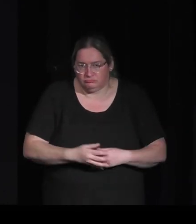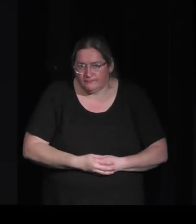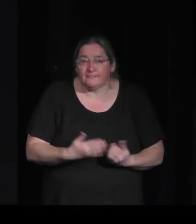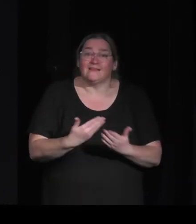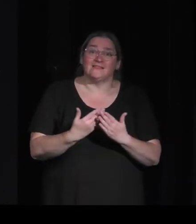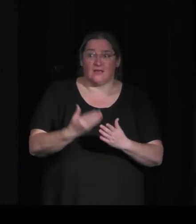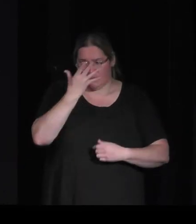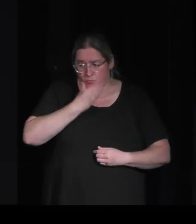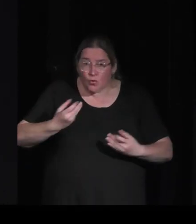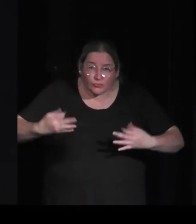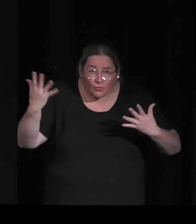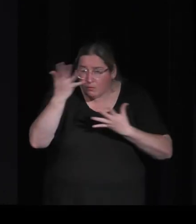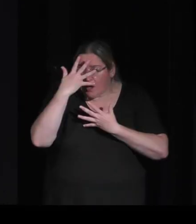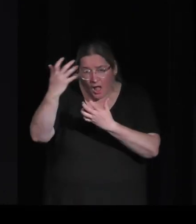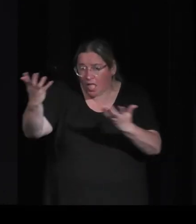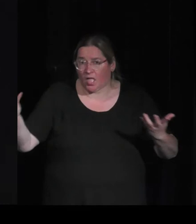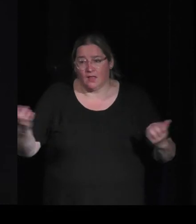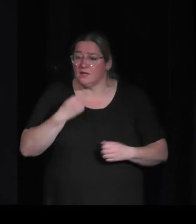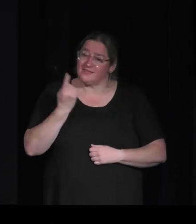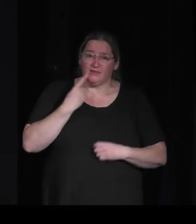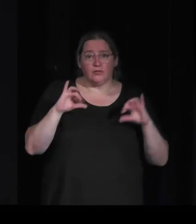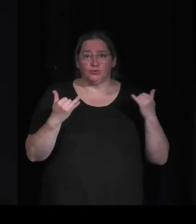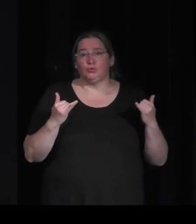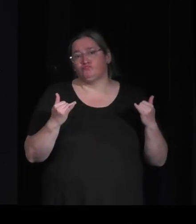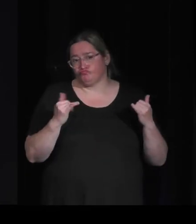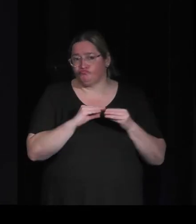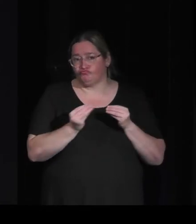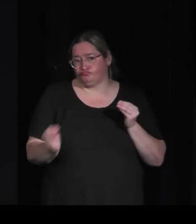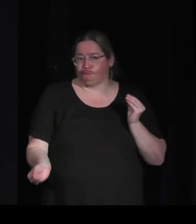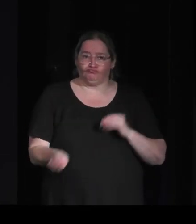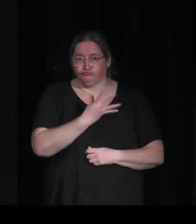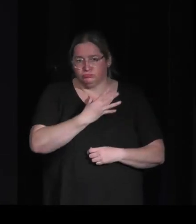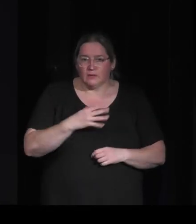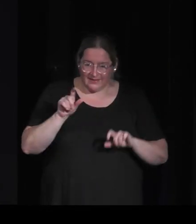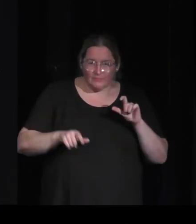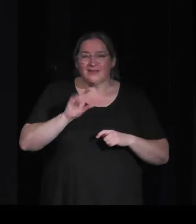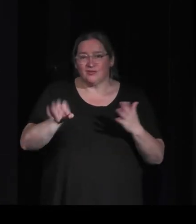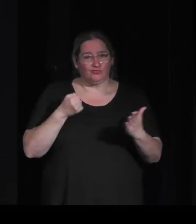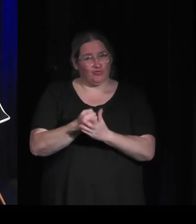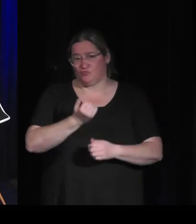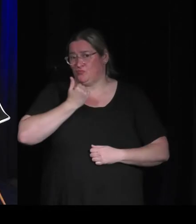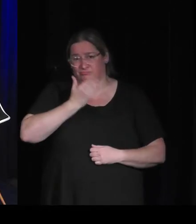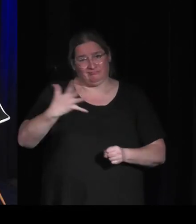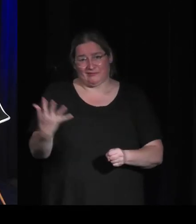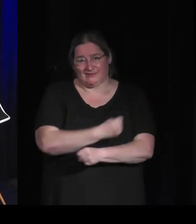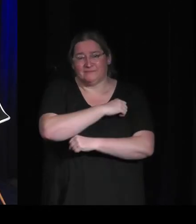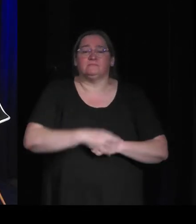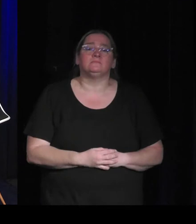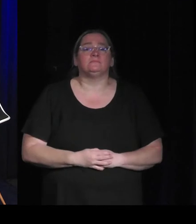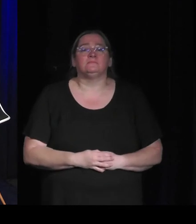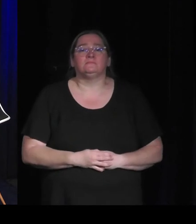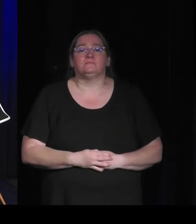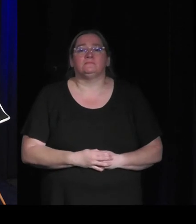dimension esthétique est tellement prenante que du coup la dimension ludique disparaît et les gens arrivent pas à finir l'escape c'est pour ça que